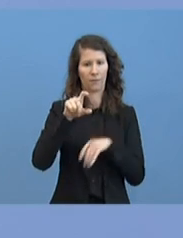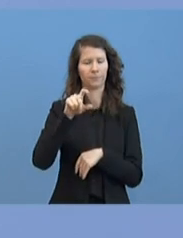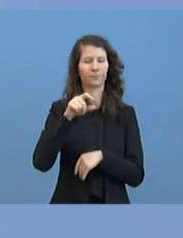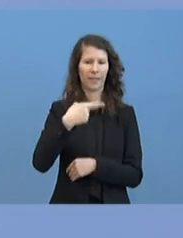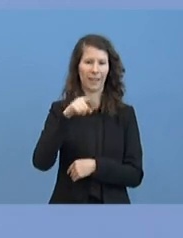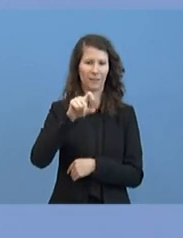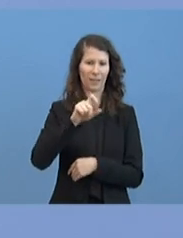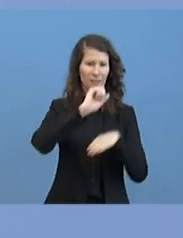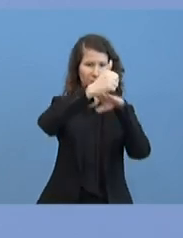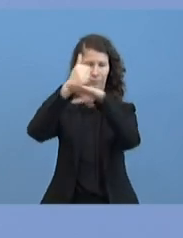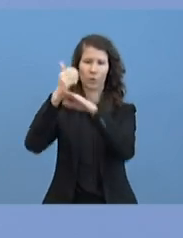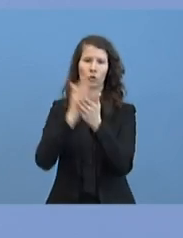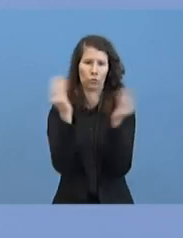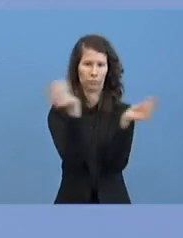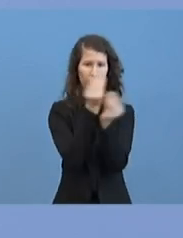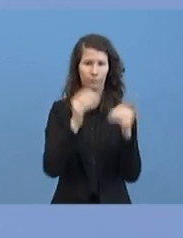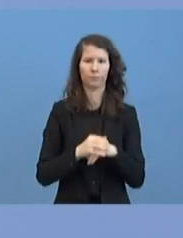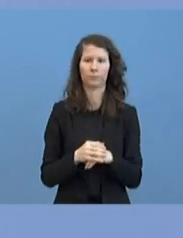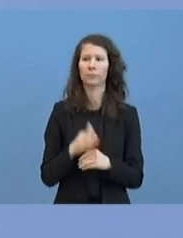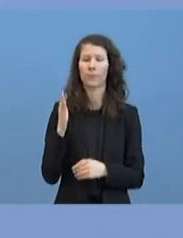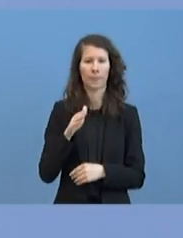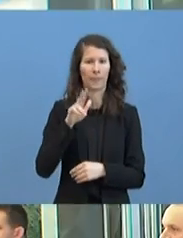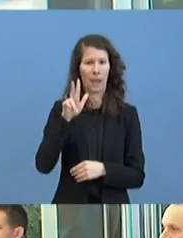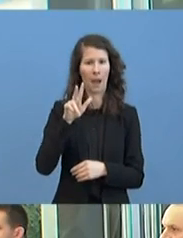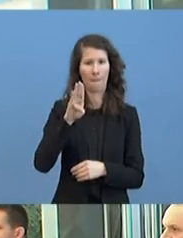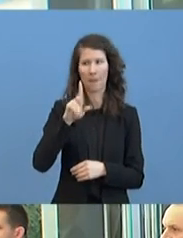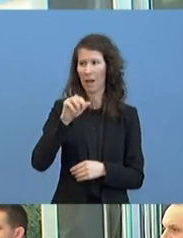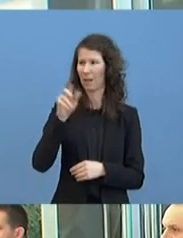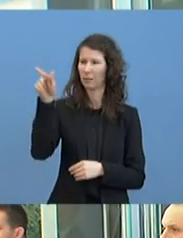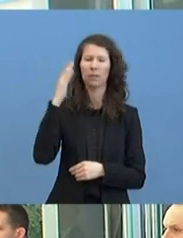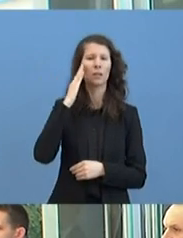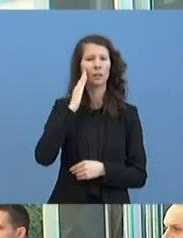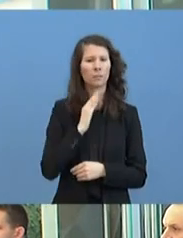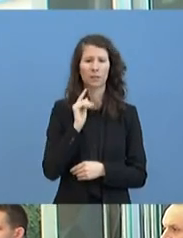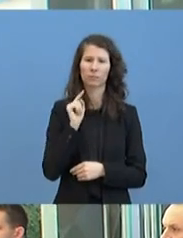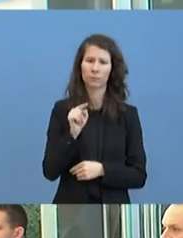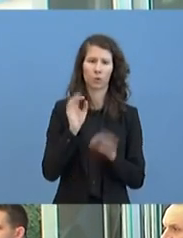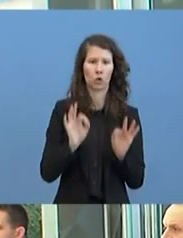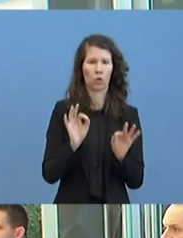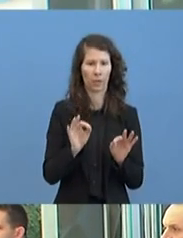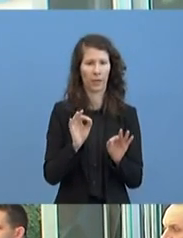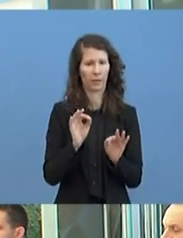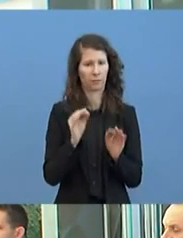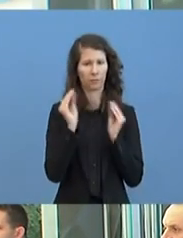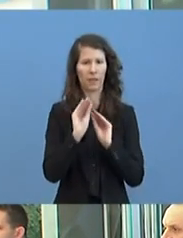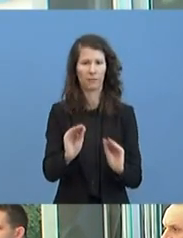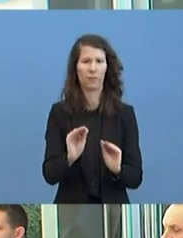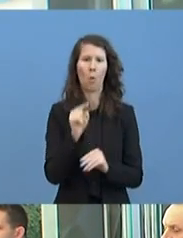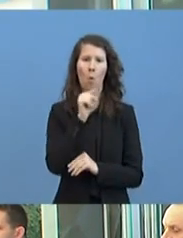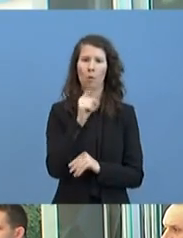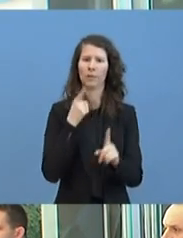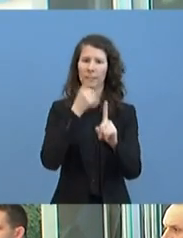Herr Blank dazu. Ja, Herr Seibert, könnten Sie bitte konkret sagen, was sich die Kanzlerin von dem Treffen erwartet? Wird es da konkrete Beschlüsse geben?